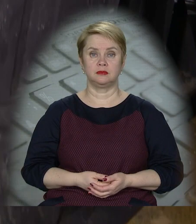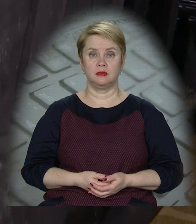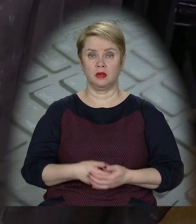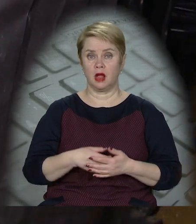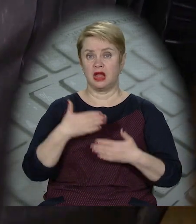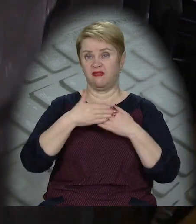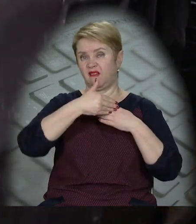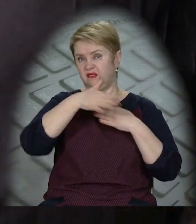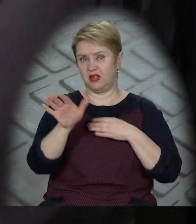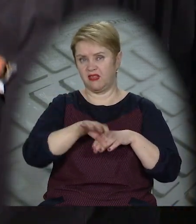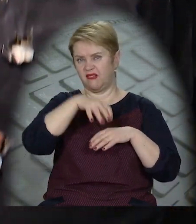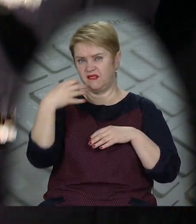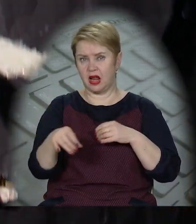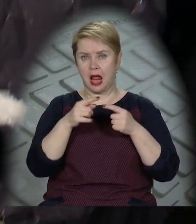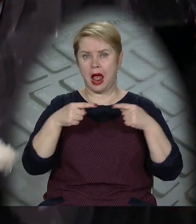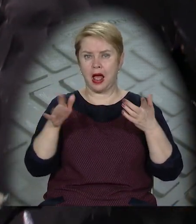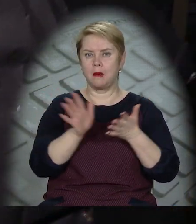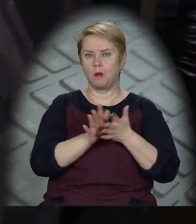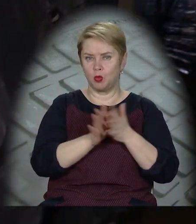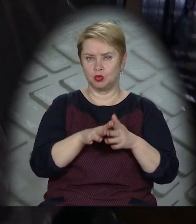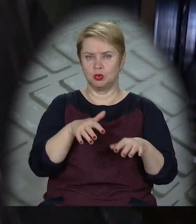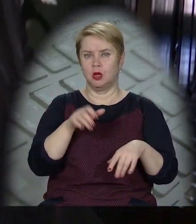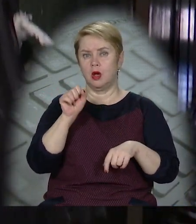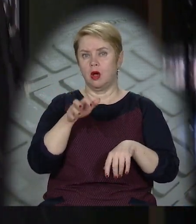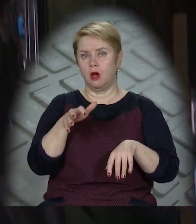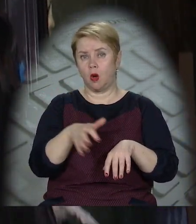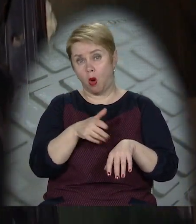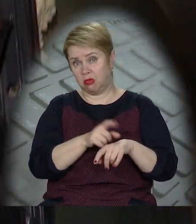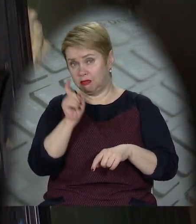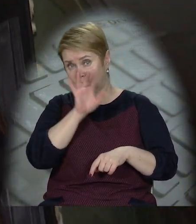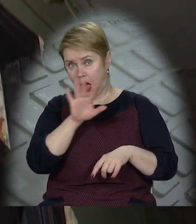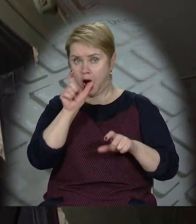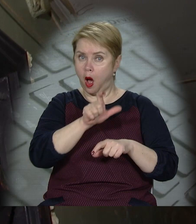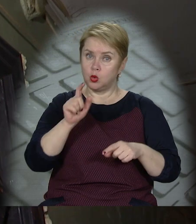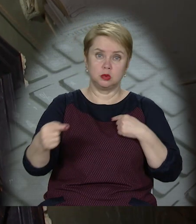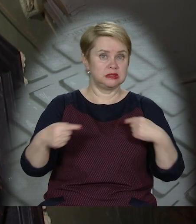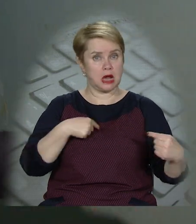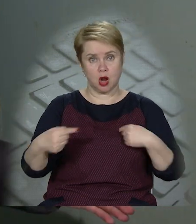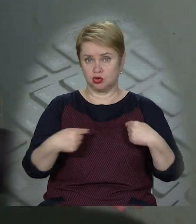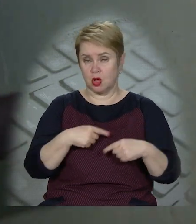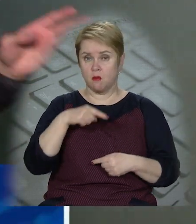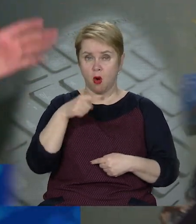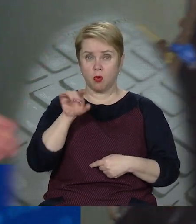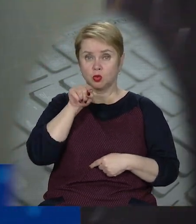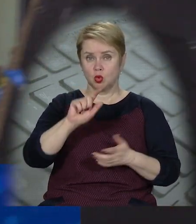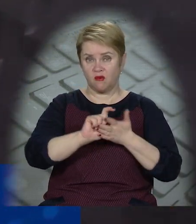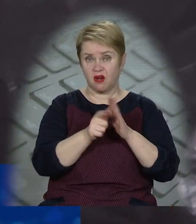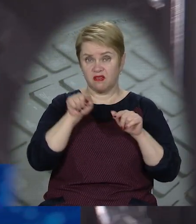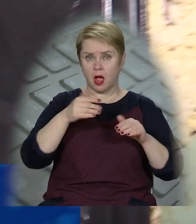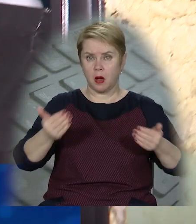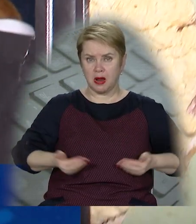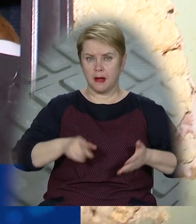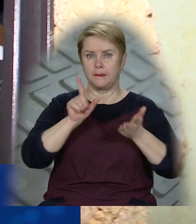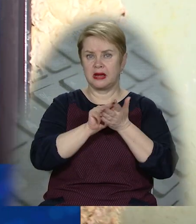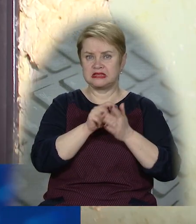Вибиті двері, з яких вивалюється усілякий мутлох. Котам тут може і непогано, а от люди страждають. Мова йде про цю квартиру, в якій